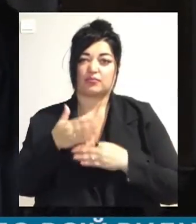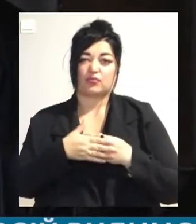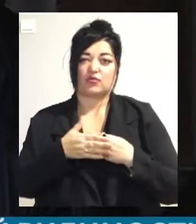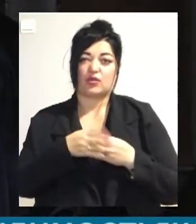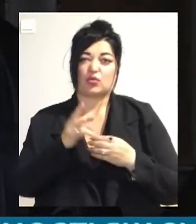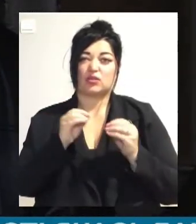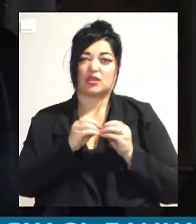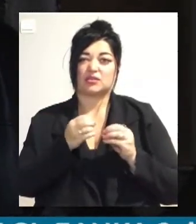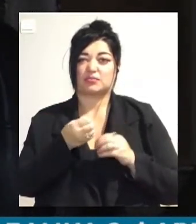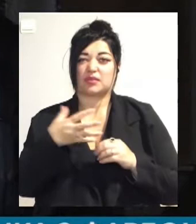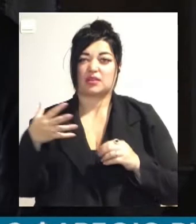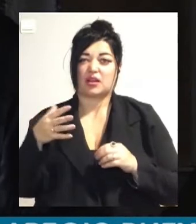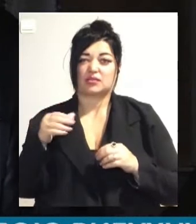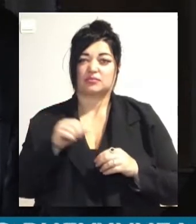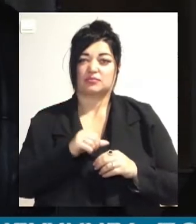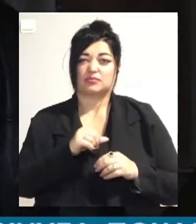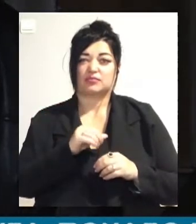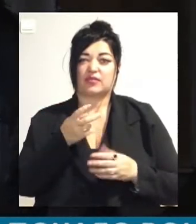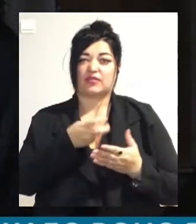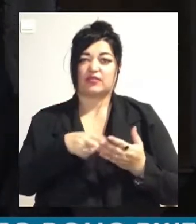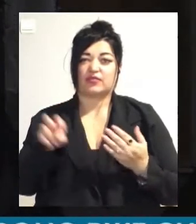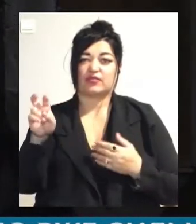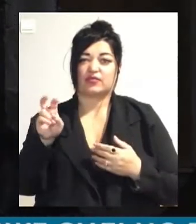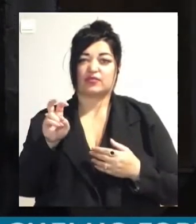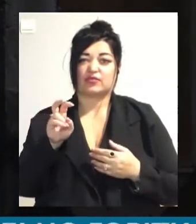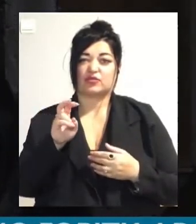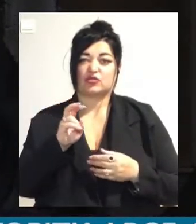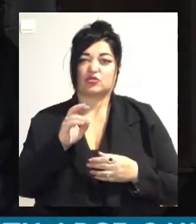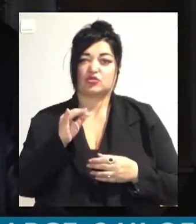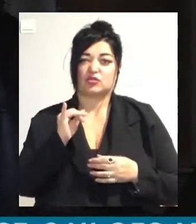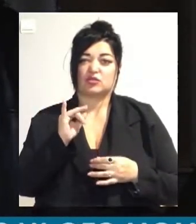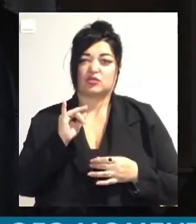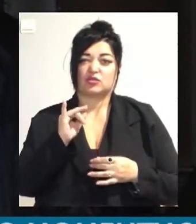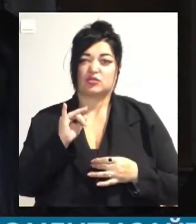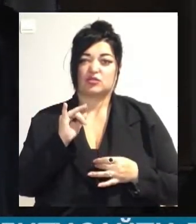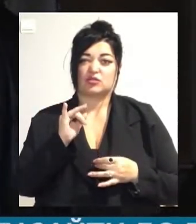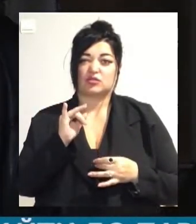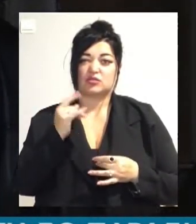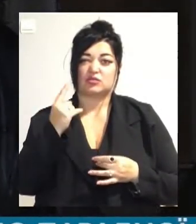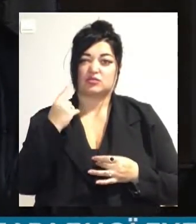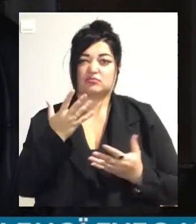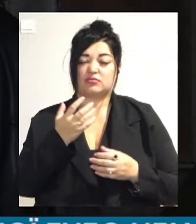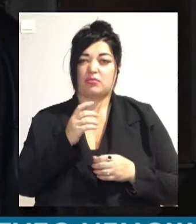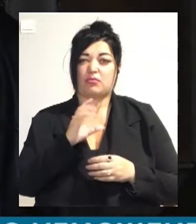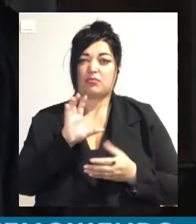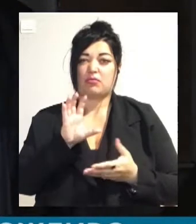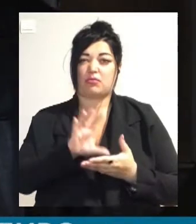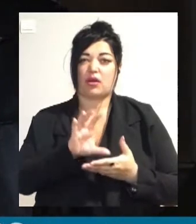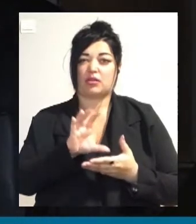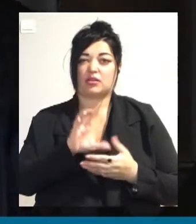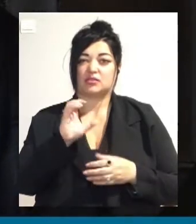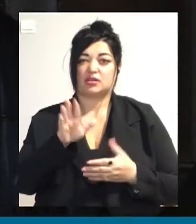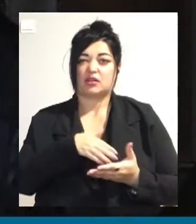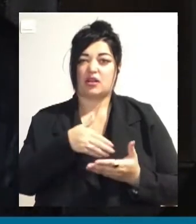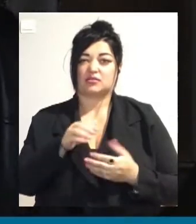-15. Звичайли ввізки, то ли ввзрив, то ли хлопок. Ну, по-середньому, якась банка з краски там взорвалась, почала вже сильно горіти.